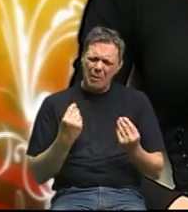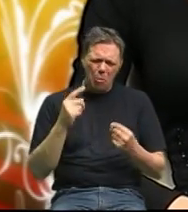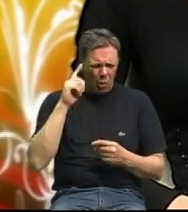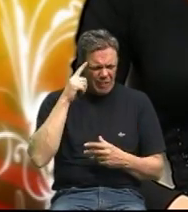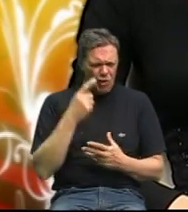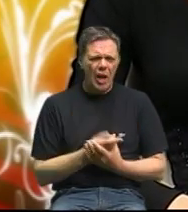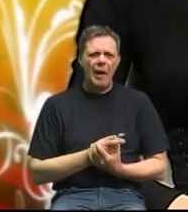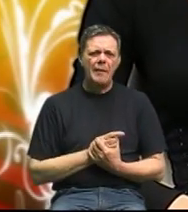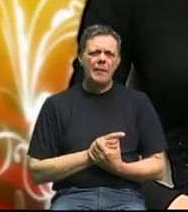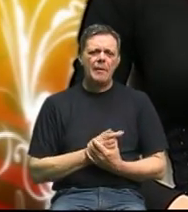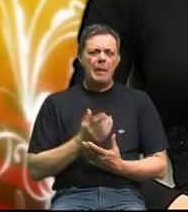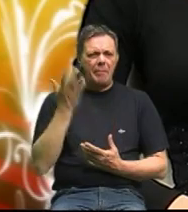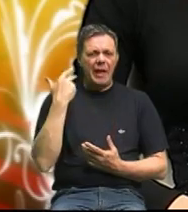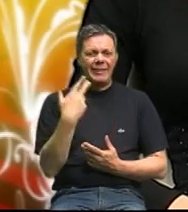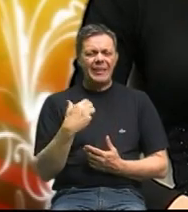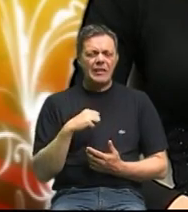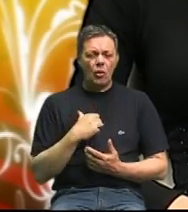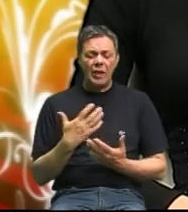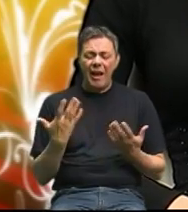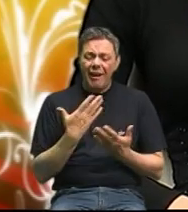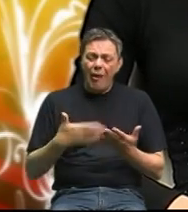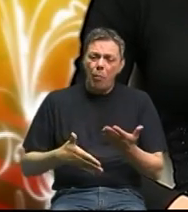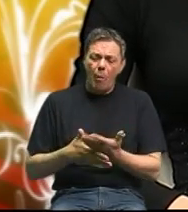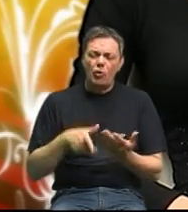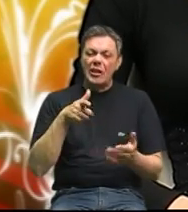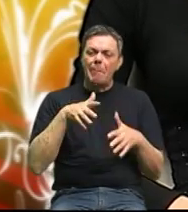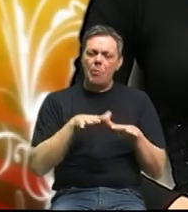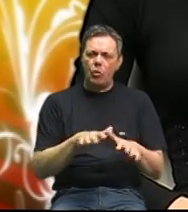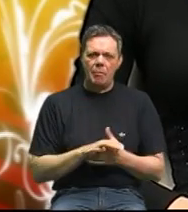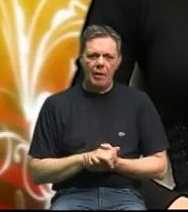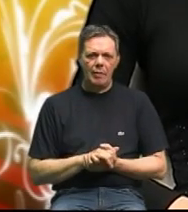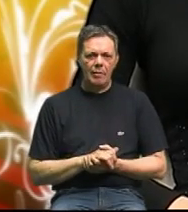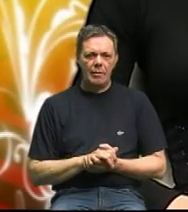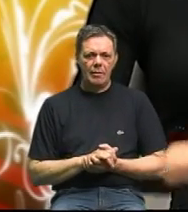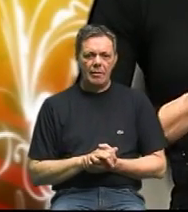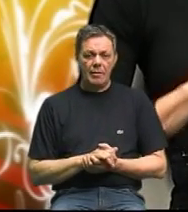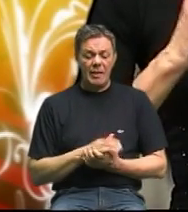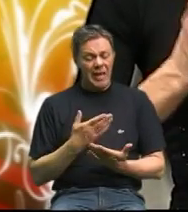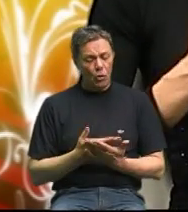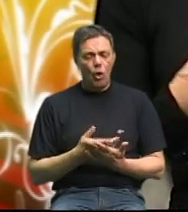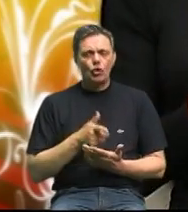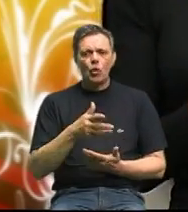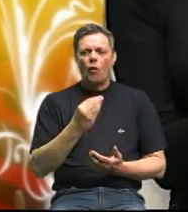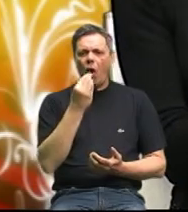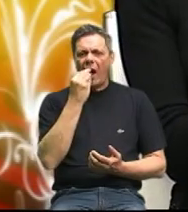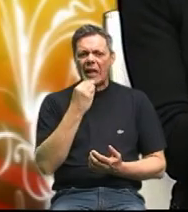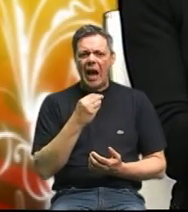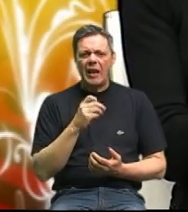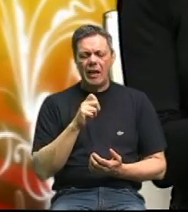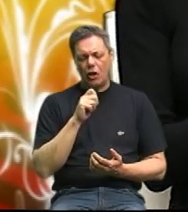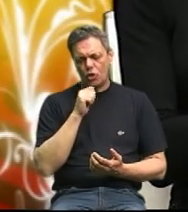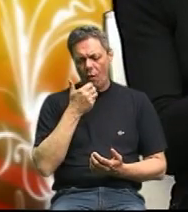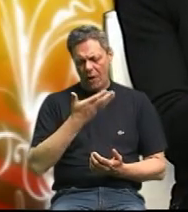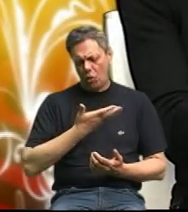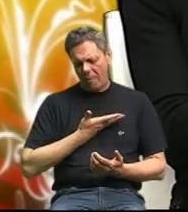razmišljala prije 30 godina kako pomoć ovim ljudima zbog toga što u svojej hrani čovjek prinjima